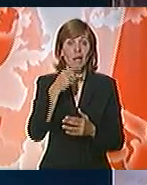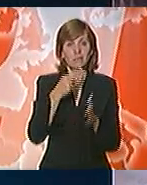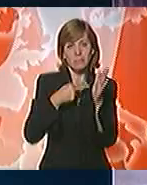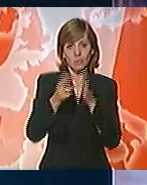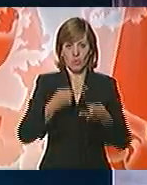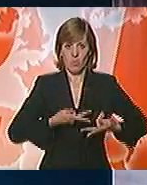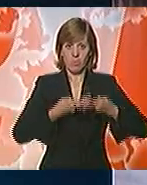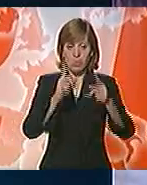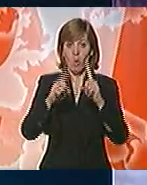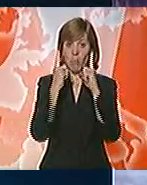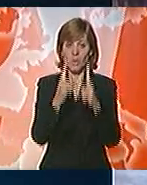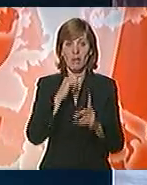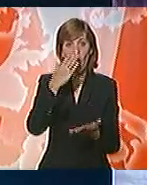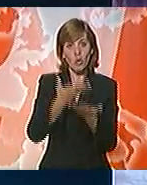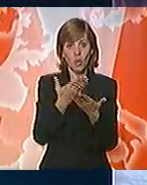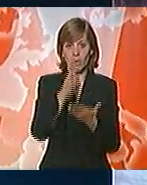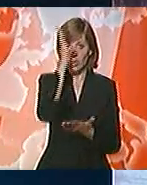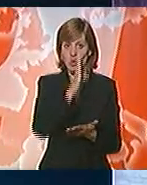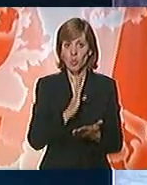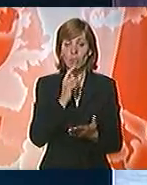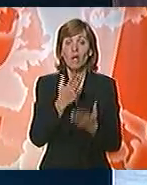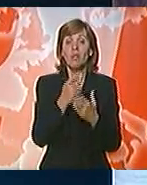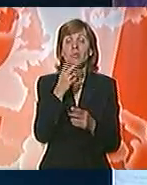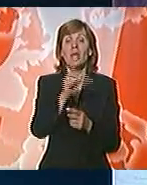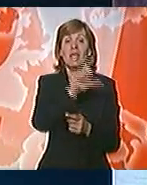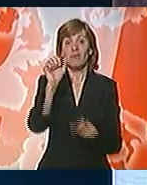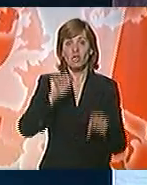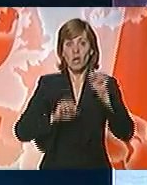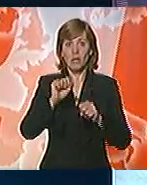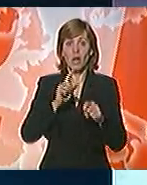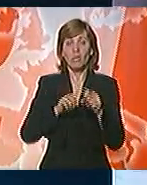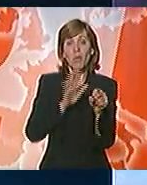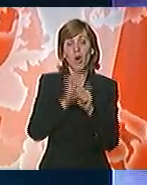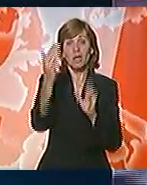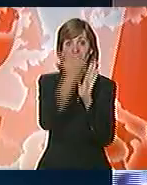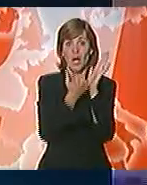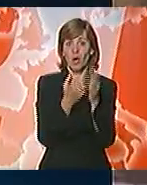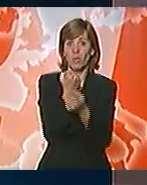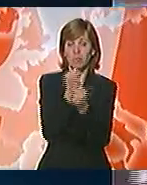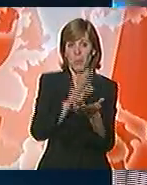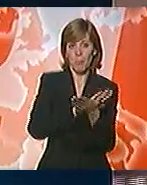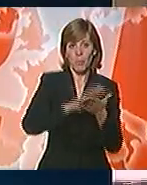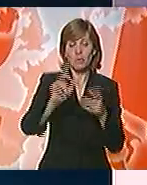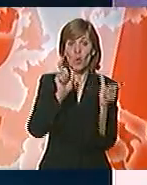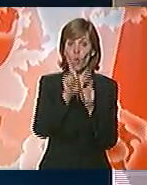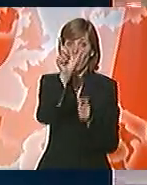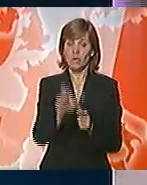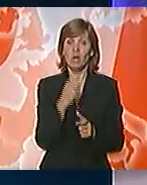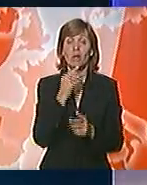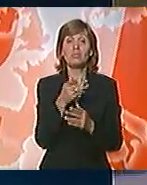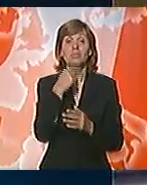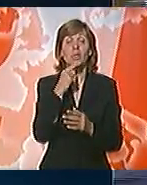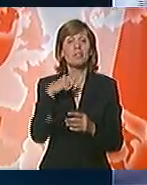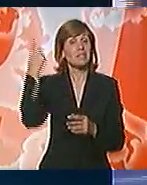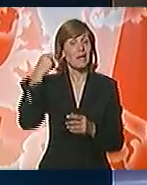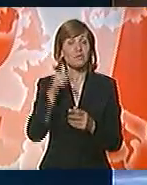tužiloštvu zbog postojanja osnovane sumnje da su počinili krivično delo protiv zakonitog oslobađanja uhepšene osobe, piše